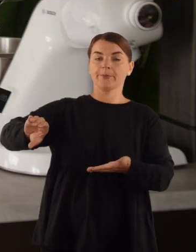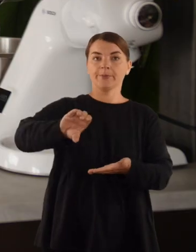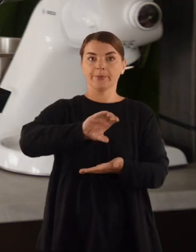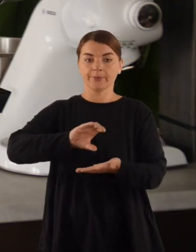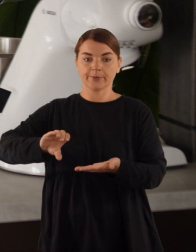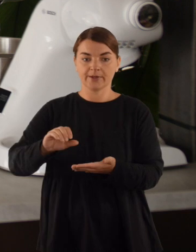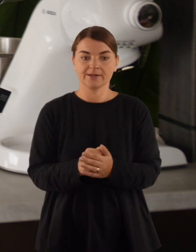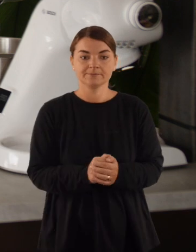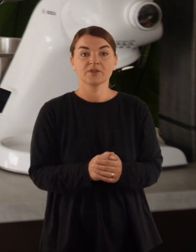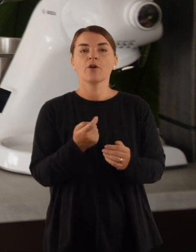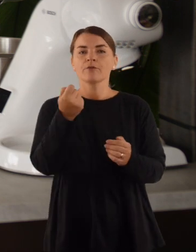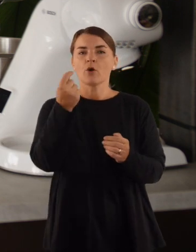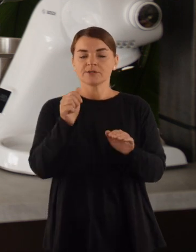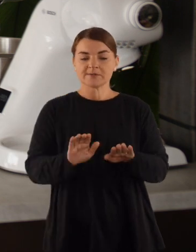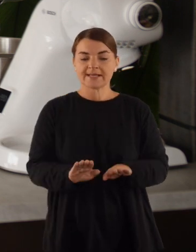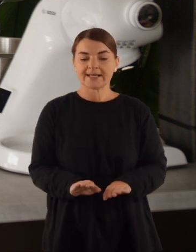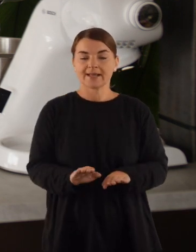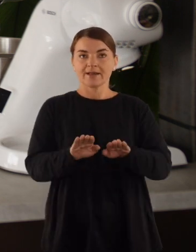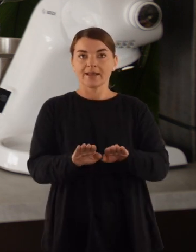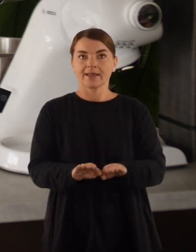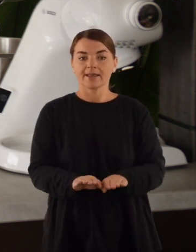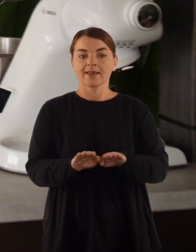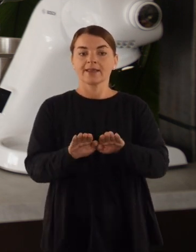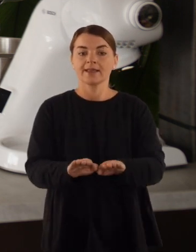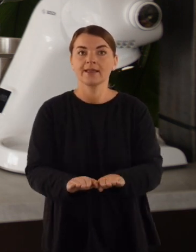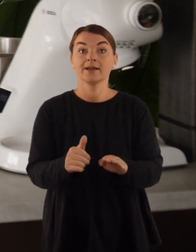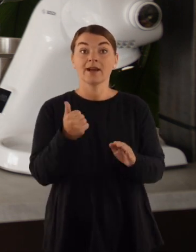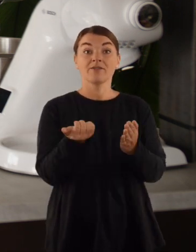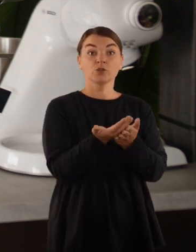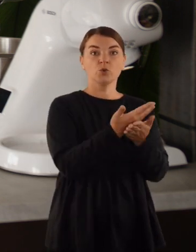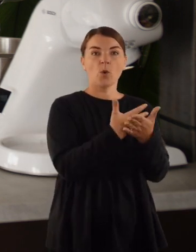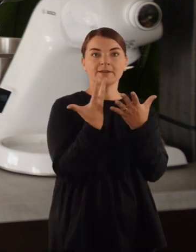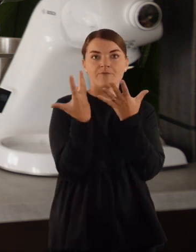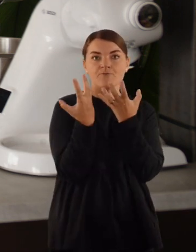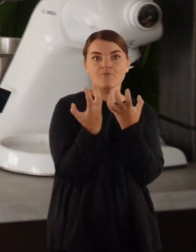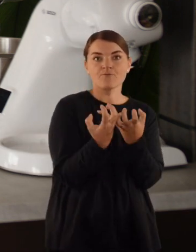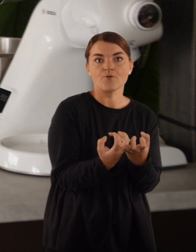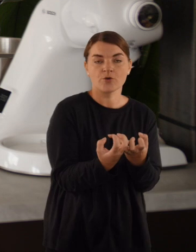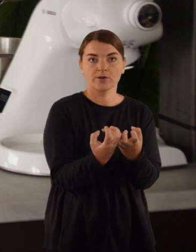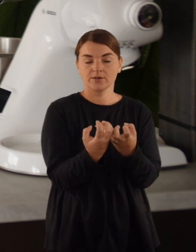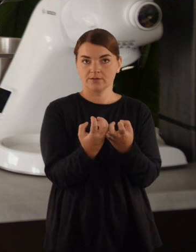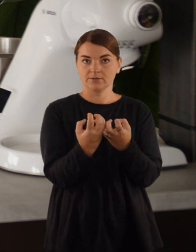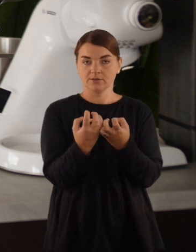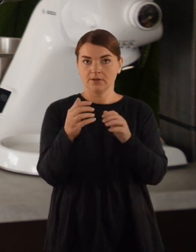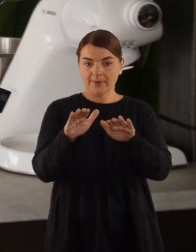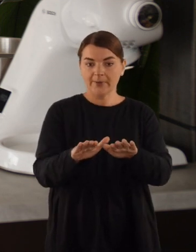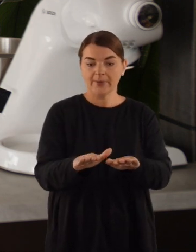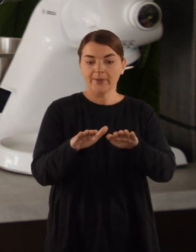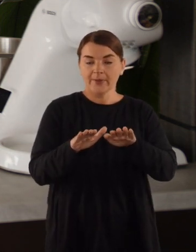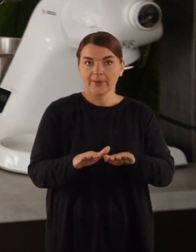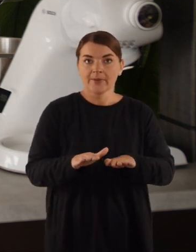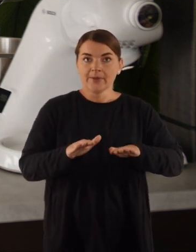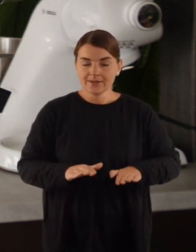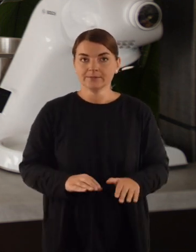Aš truputėlį spusteliu, taip, kad įsitikinčiau, kad kiekviena rekelė tikrai prisigėlė mūsų nuostobaus